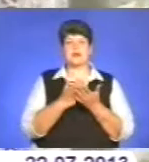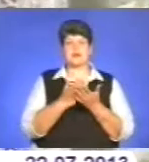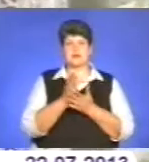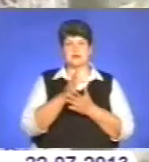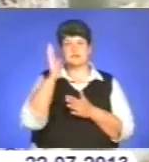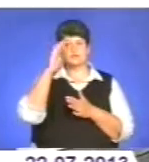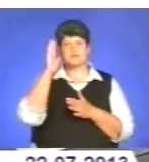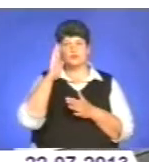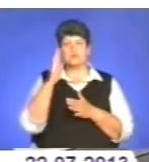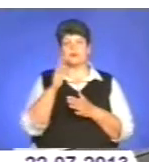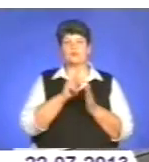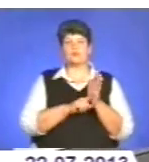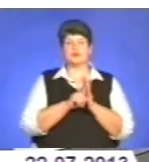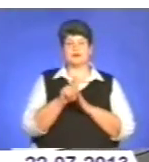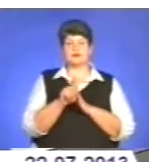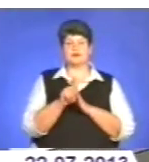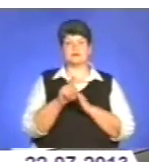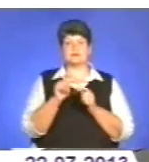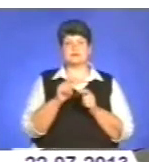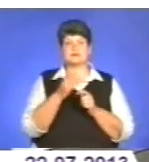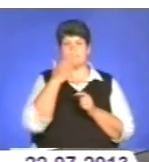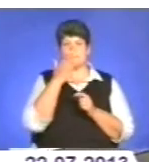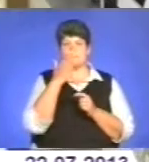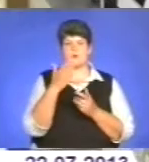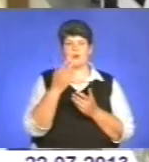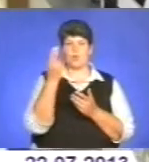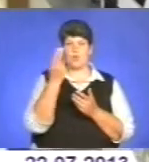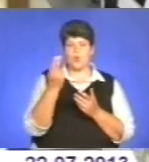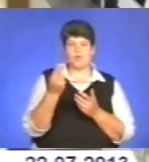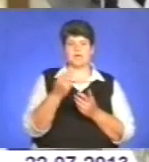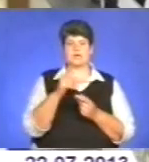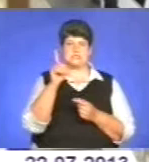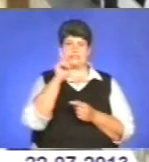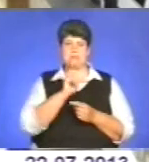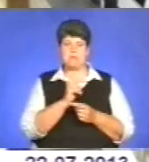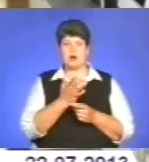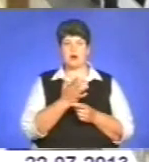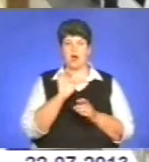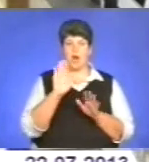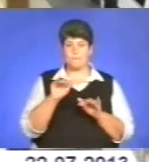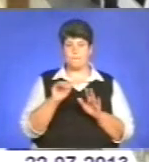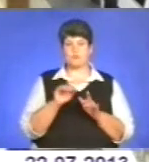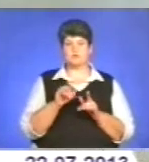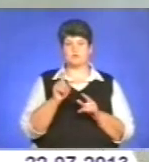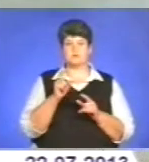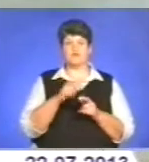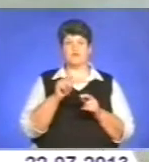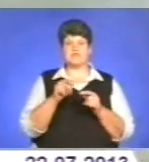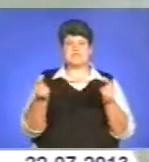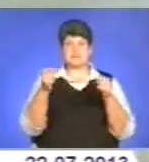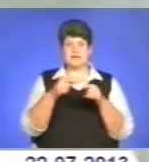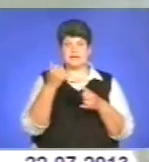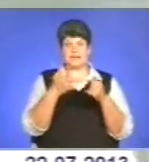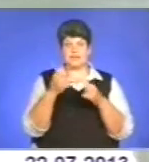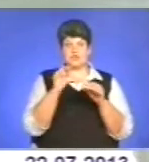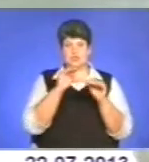показники, починаючи з досліджень запаху, кольору і смаку. Потім кваліфіковані лаборанти за допомогою реактивів визначають хімічний склад та